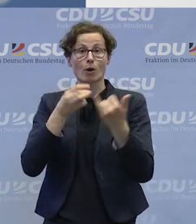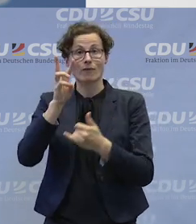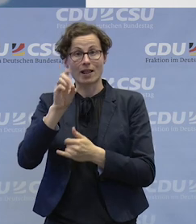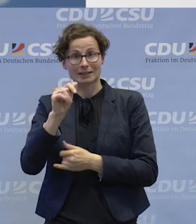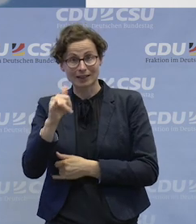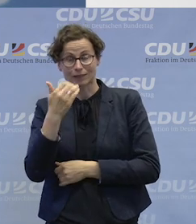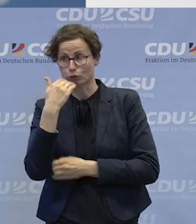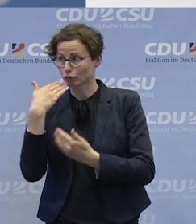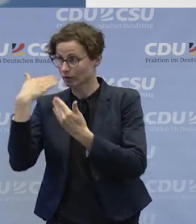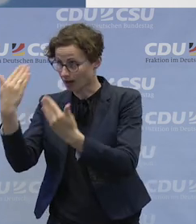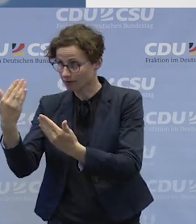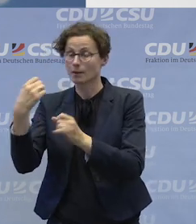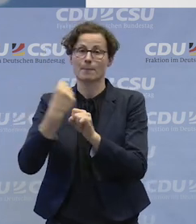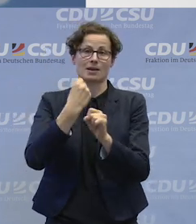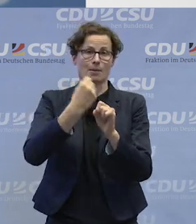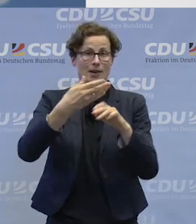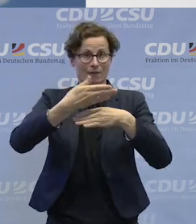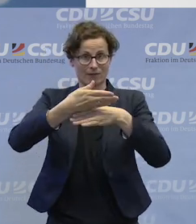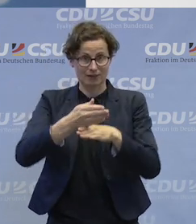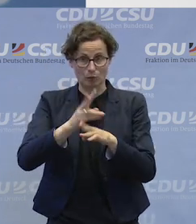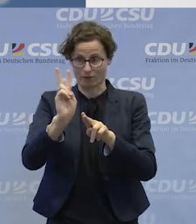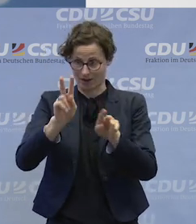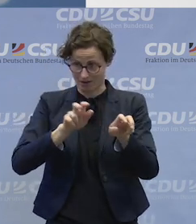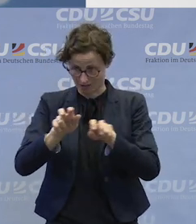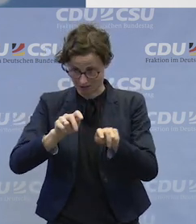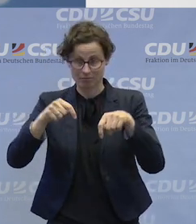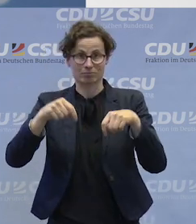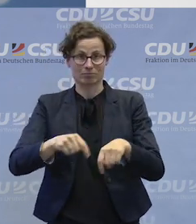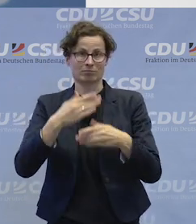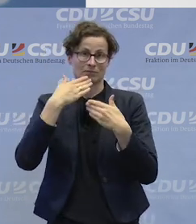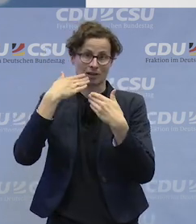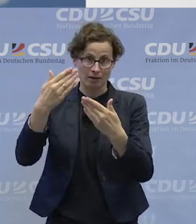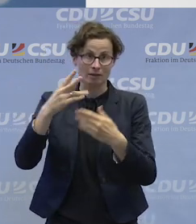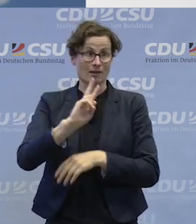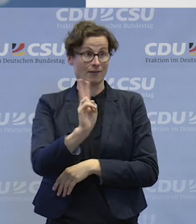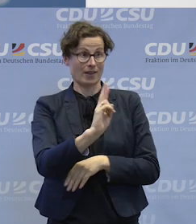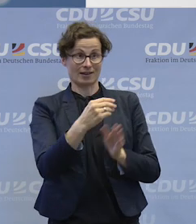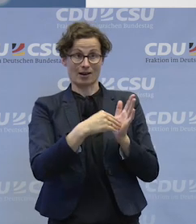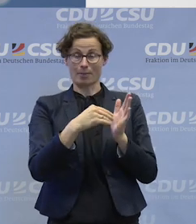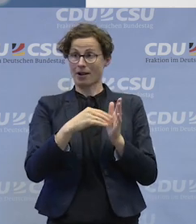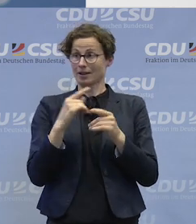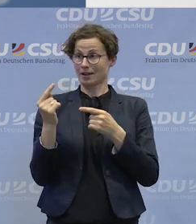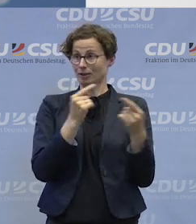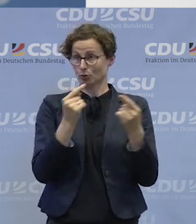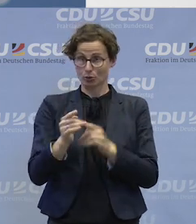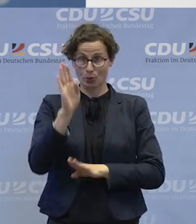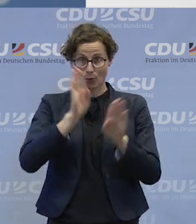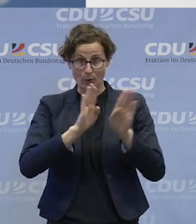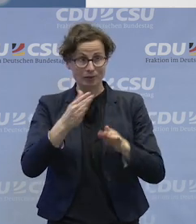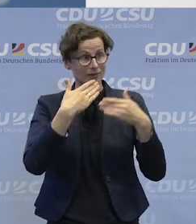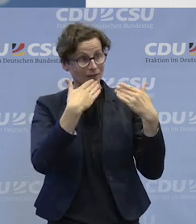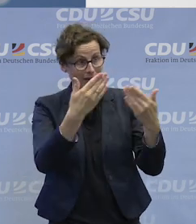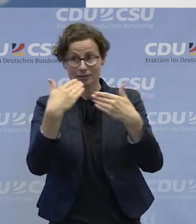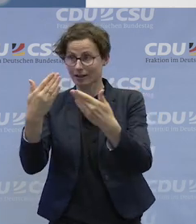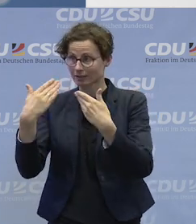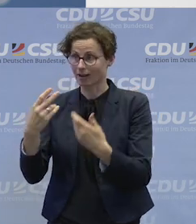bei den Mitarbeiterinnen und Mitarbeitern der Fraktion, die diese große Veranstaltung auf die Beine gestellt haben, bei allen, die heute mitdiskutiert haben und bei Ihnen, liebe Gäste, die Sie gekommen